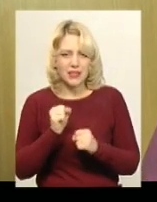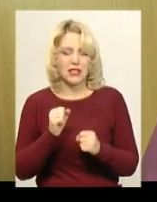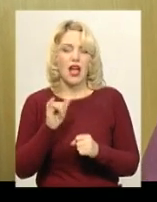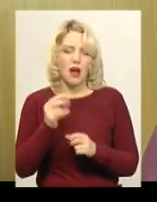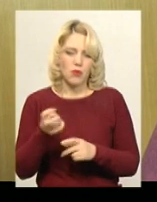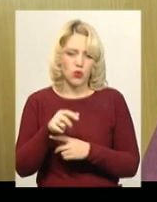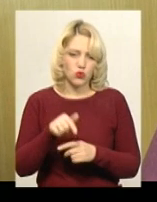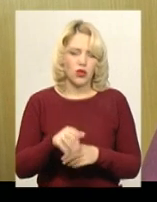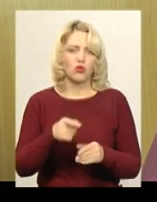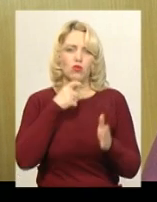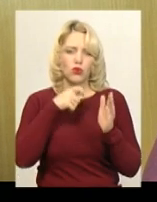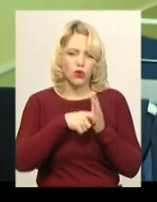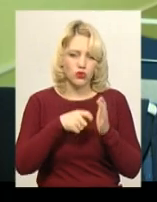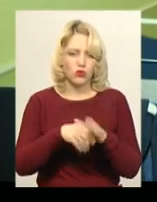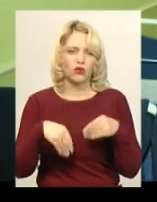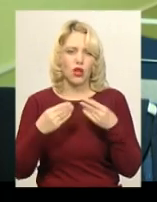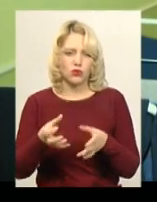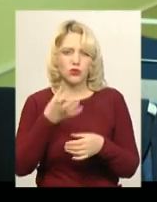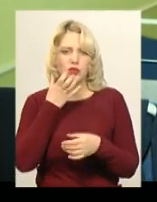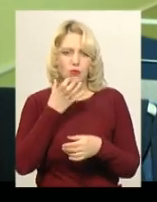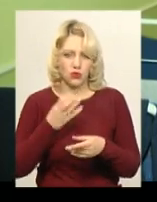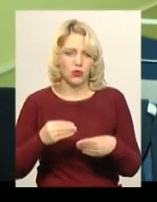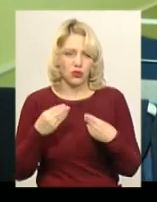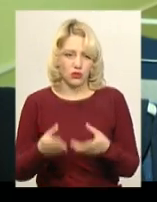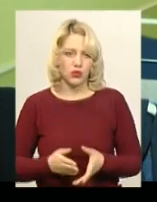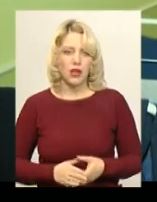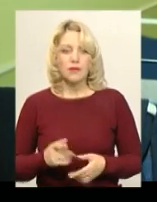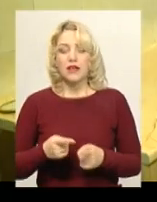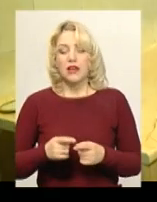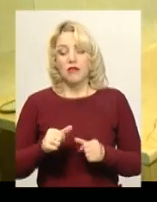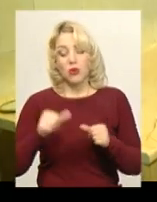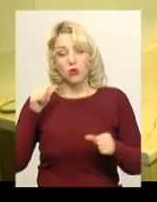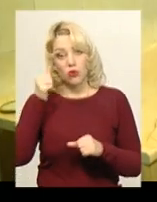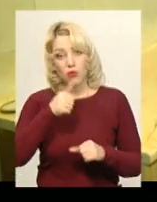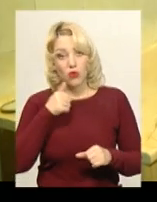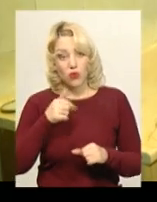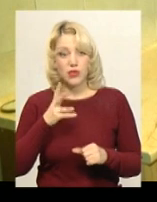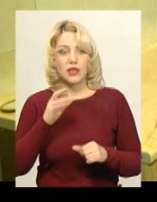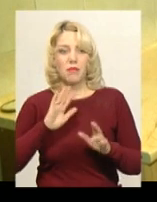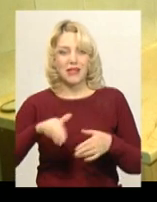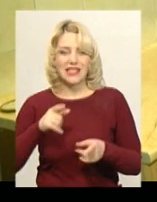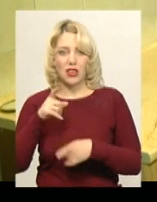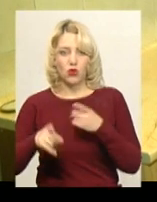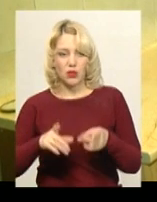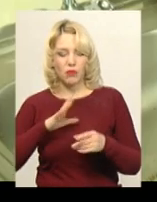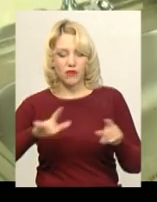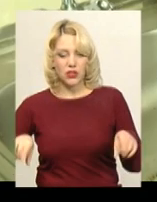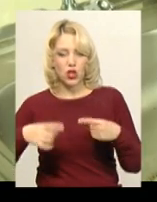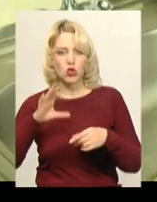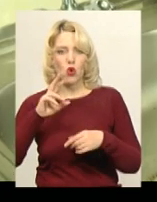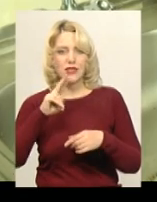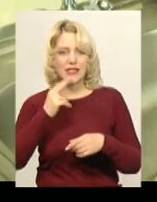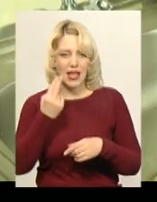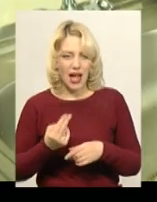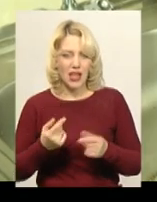помиють, дадуть одяг та прихисток. За словами Дмитра Старцуна, минулого року на базі Центру післяреорганізації відкрили соціальний готель,